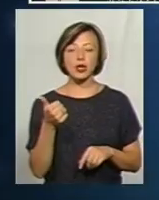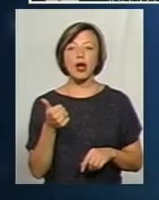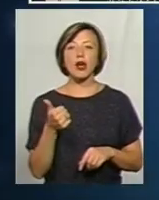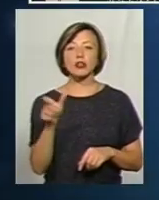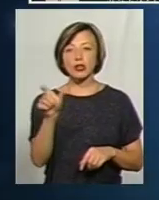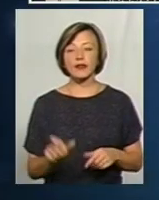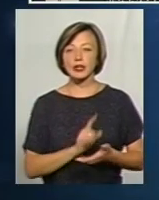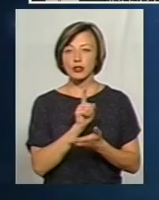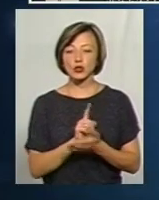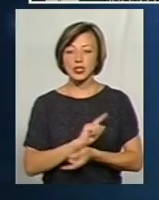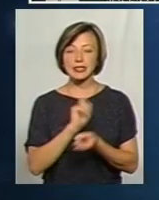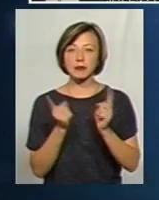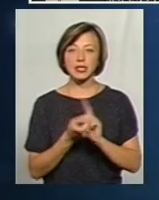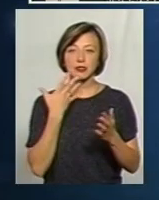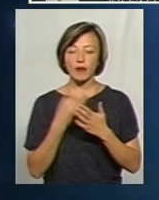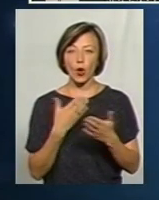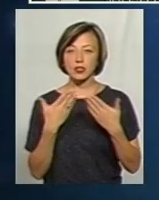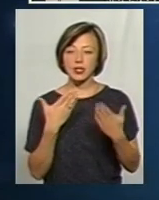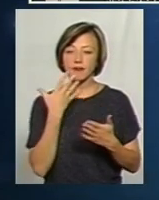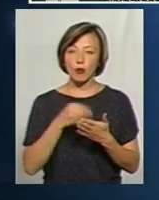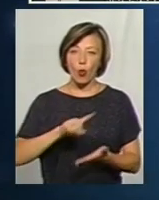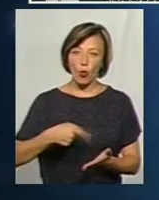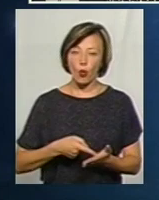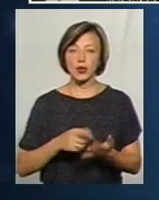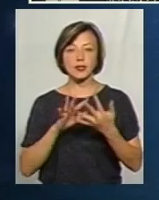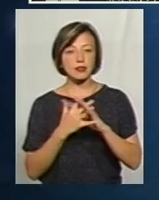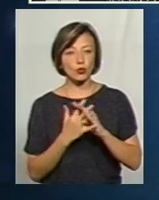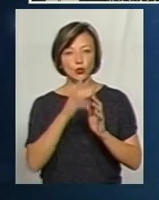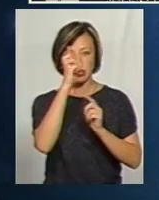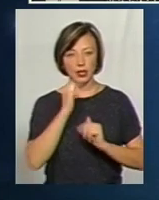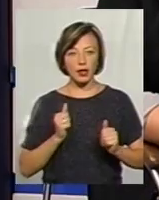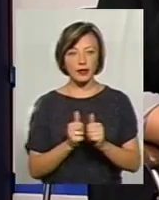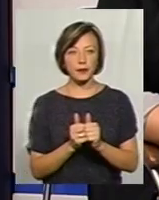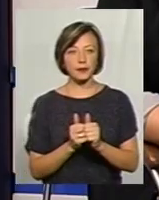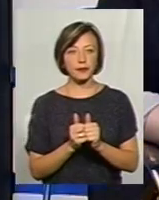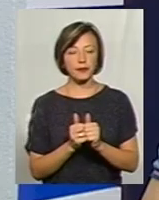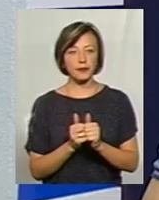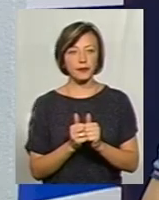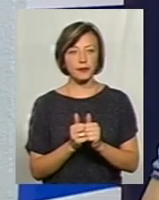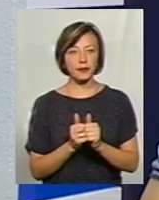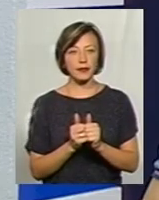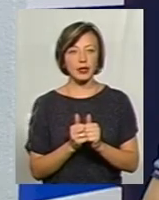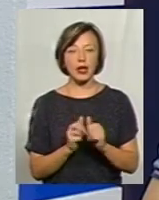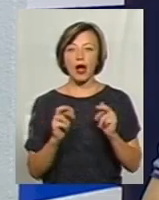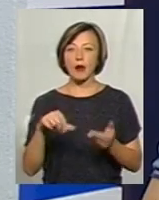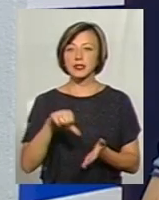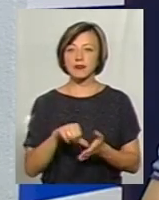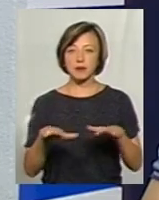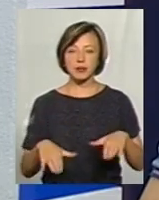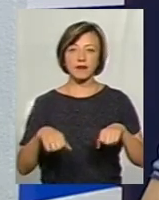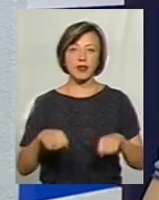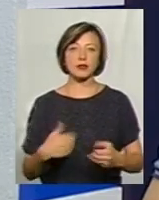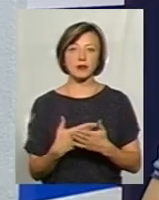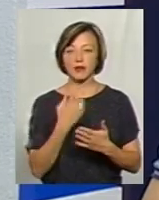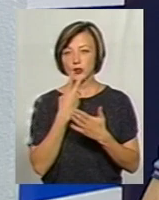должен змінити своє відношення к своєму місту, к своєму місту, к своєй країне. Ну, як представник місцевого власі, я вижу, як вносить,